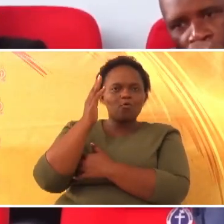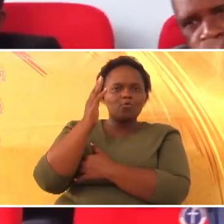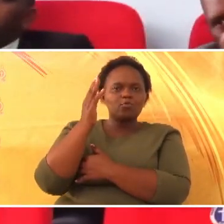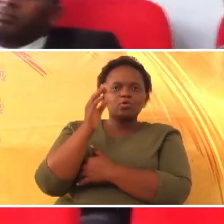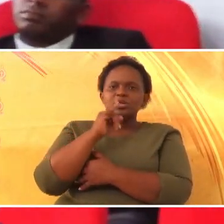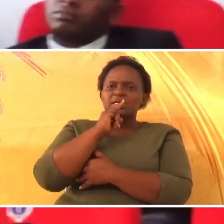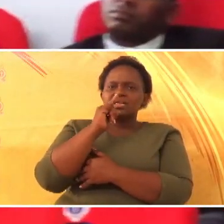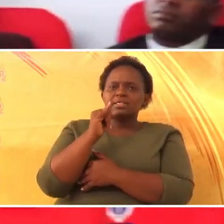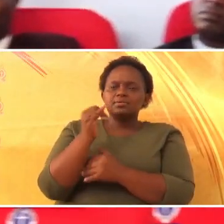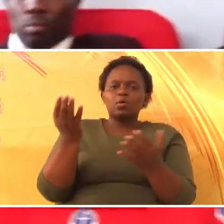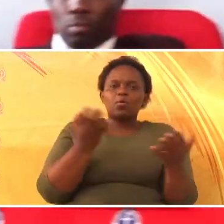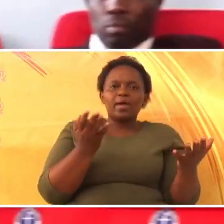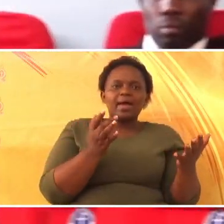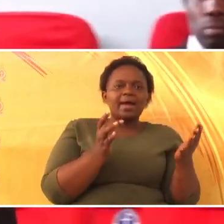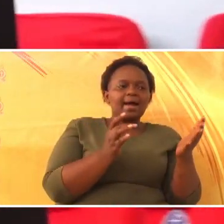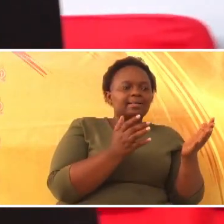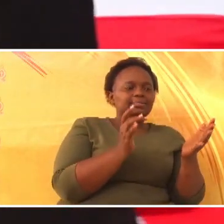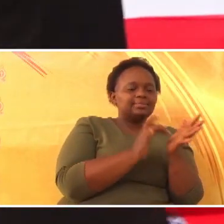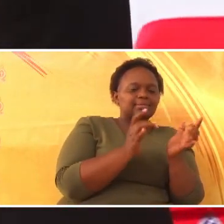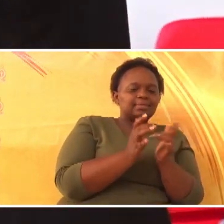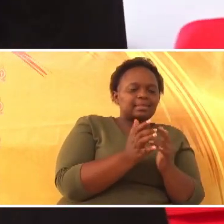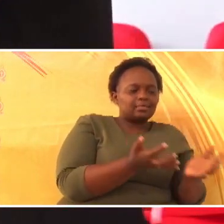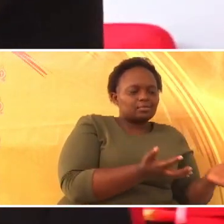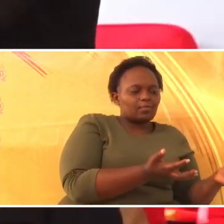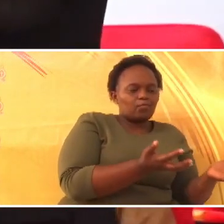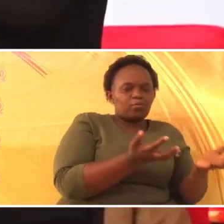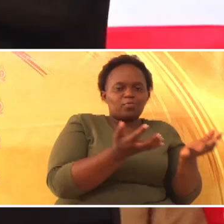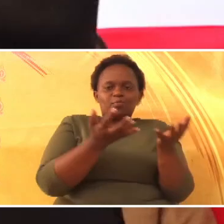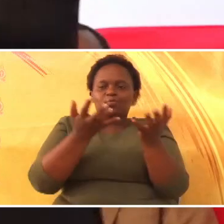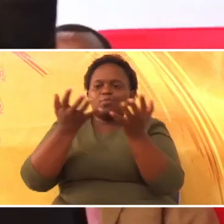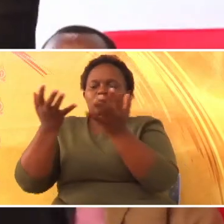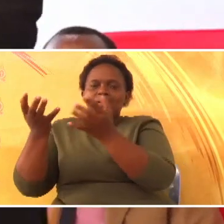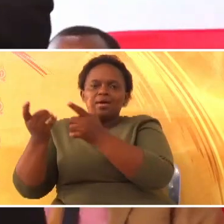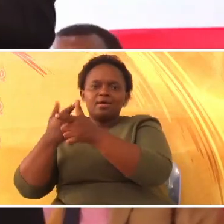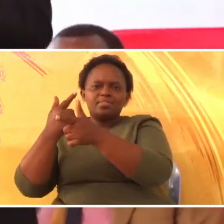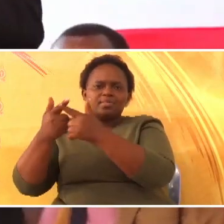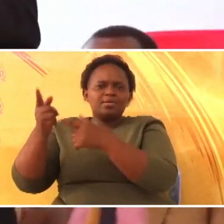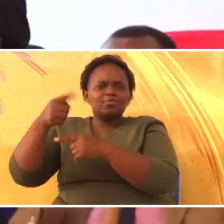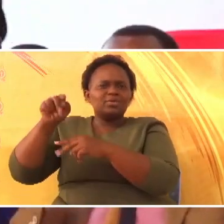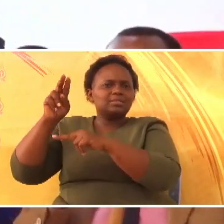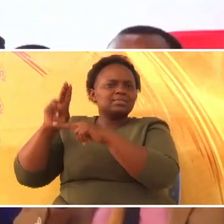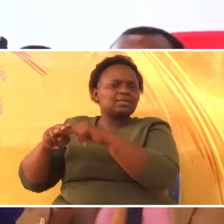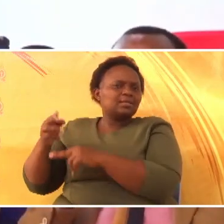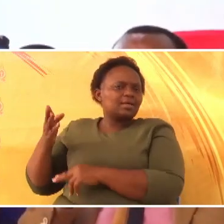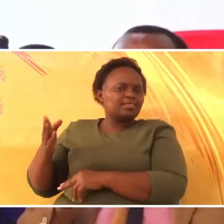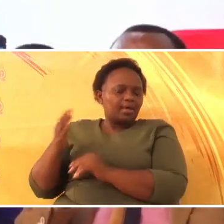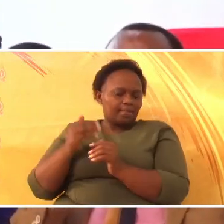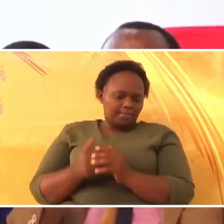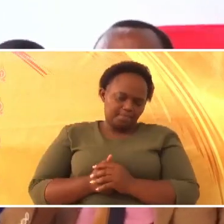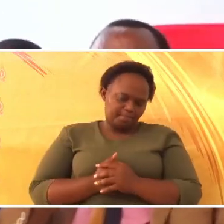nehoa ratu tuwara. Na hithiwe negeza, tuikarageha. Tuikarageho. Wanaasipiwe.